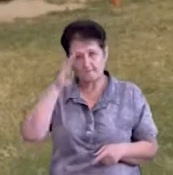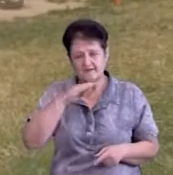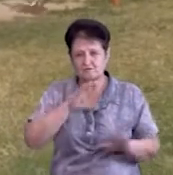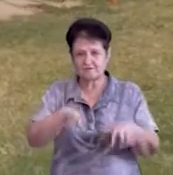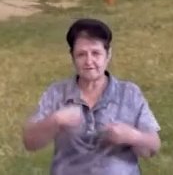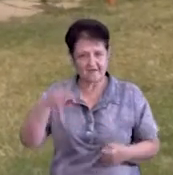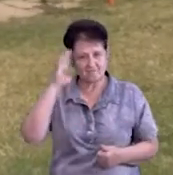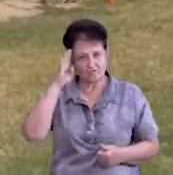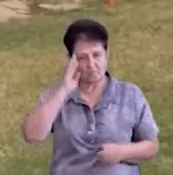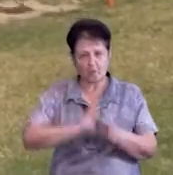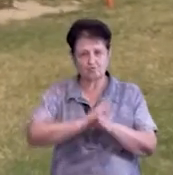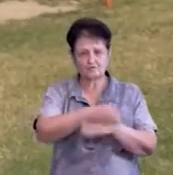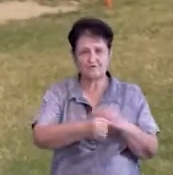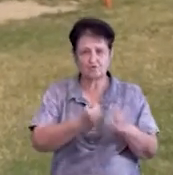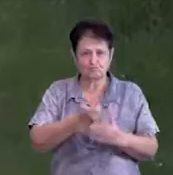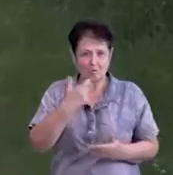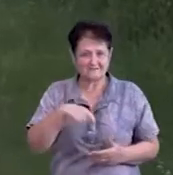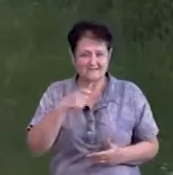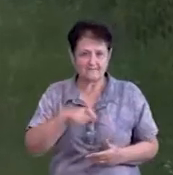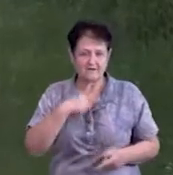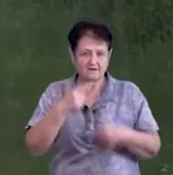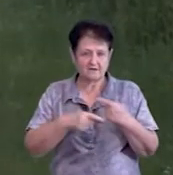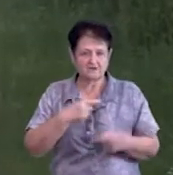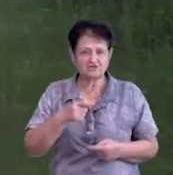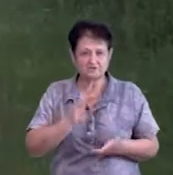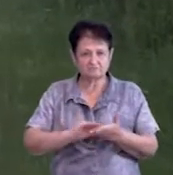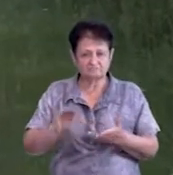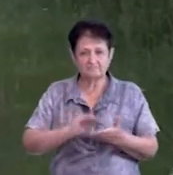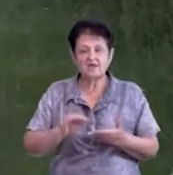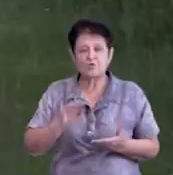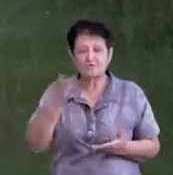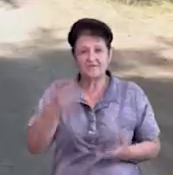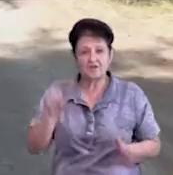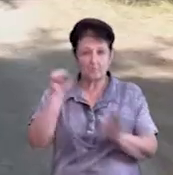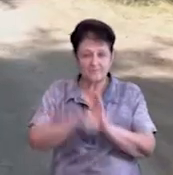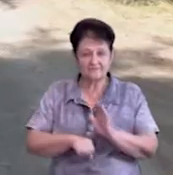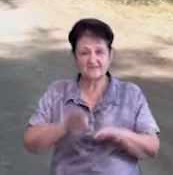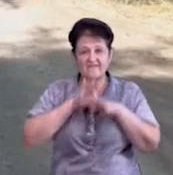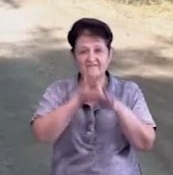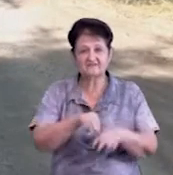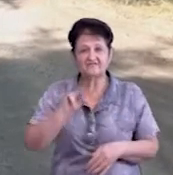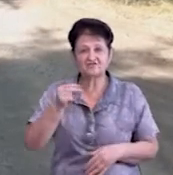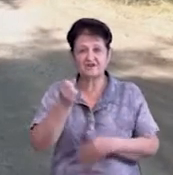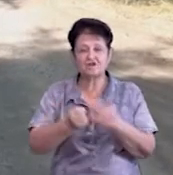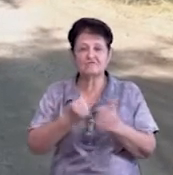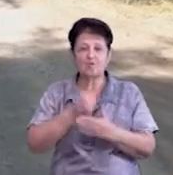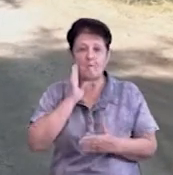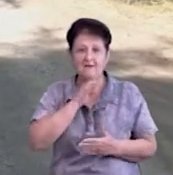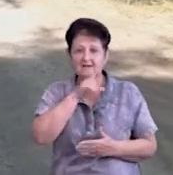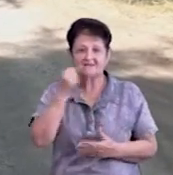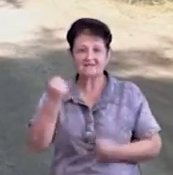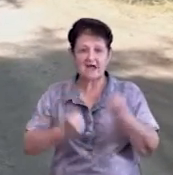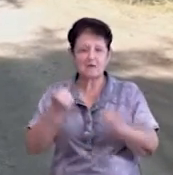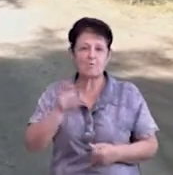батько забирав хлопця гостювати до себе, каже Михайло Подоляк. У день вбивства батько віз дитину у Чернігів до матері. За кермом